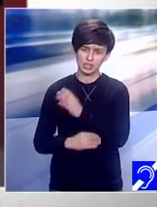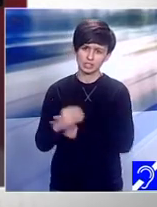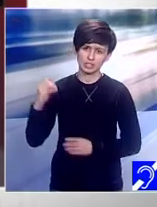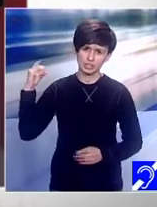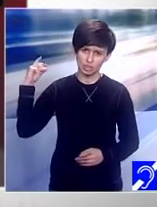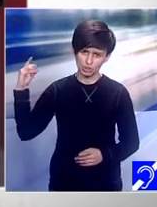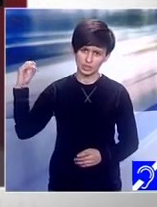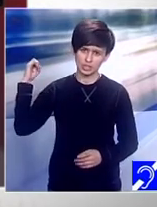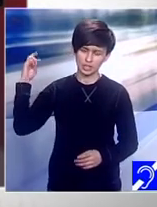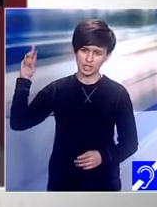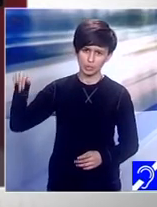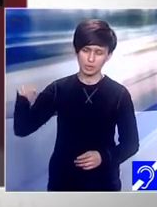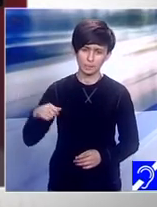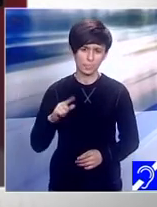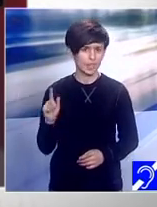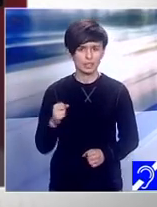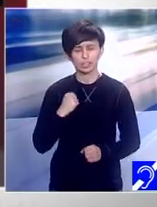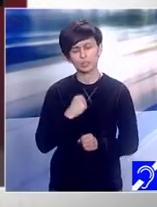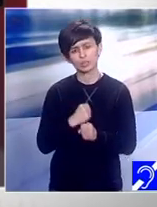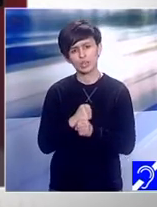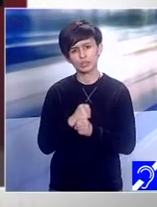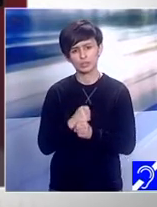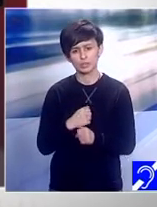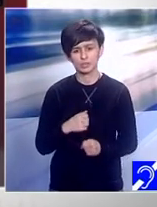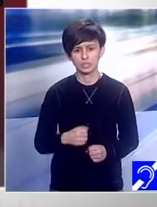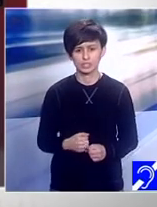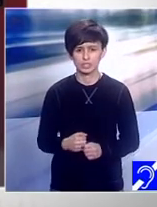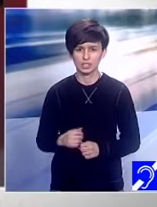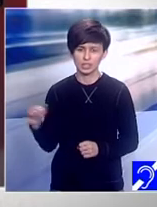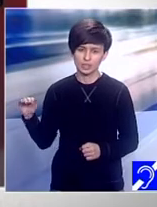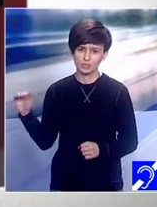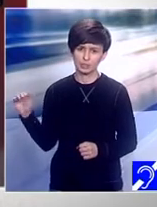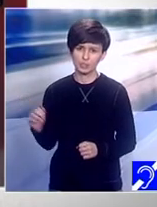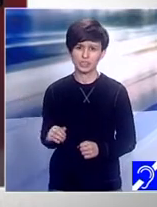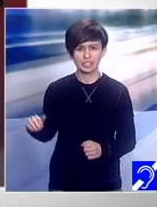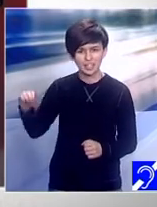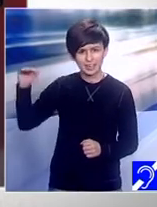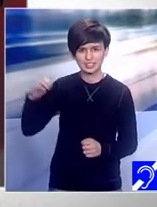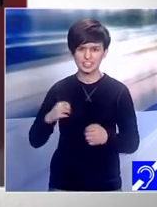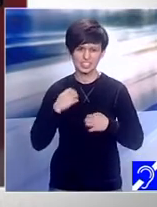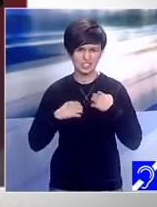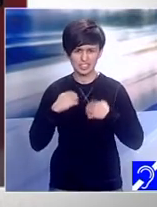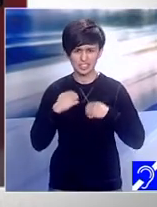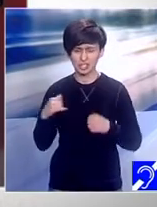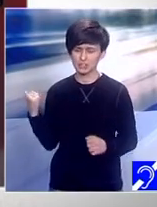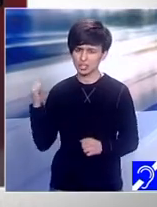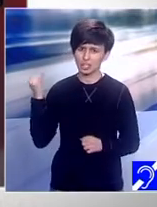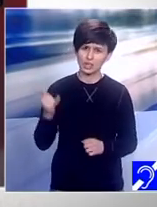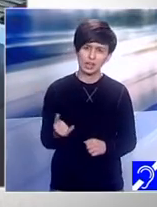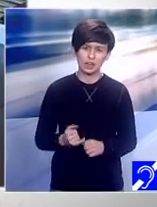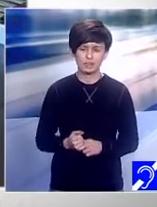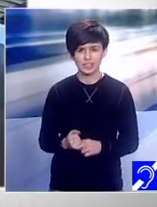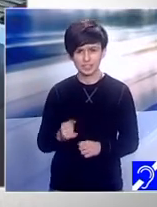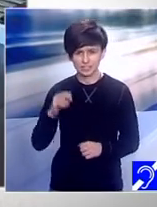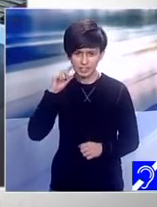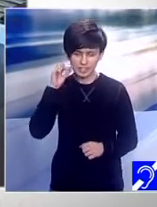crească stresat sau... și coveni tatii. Nu așa. Știți? Am văzut că nu se poate.